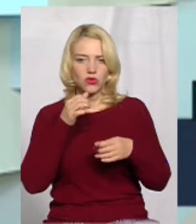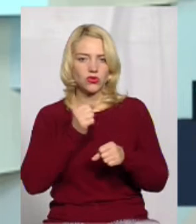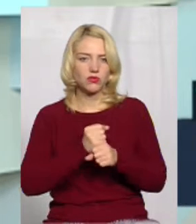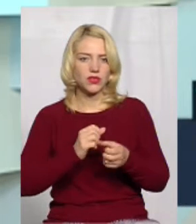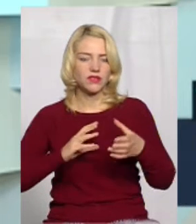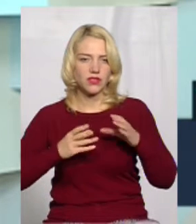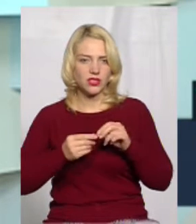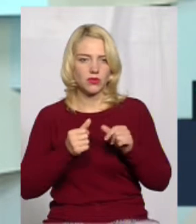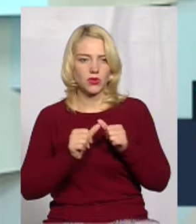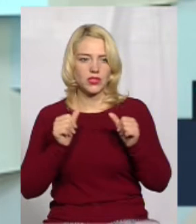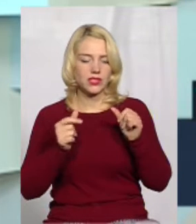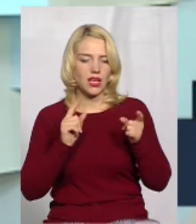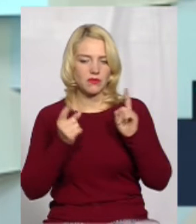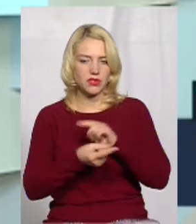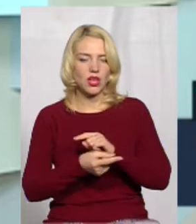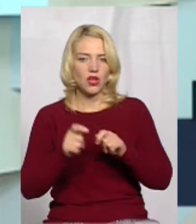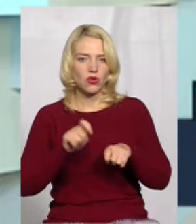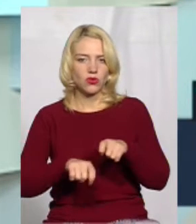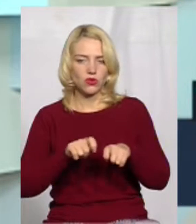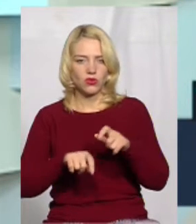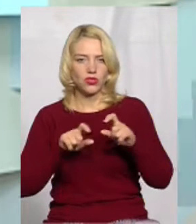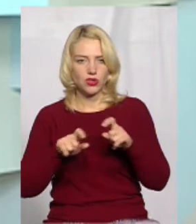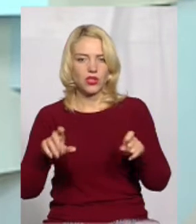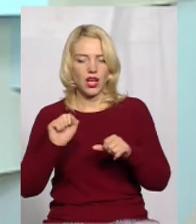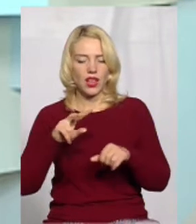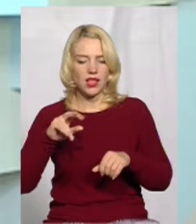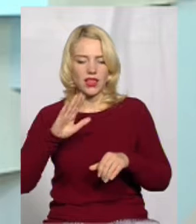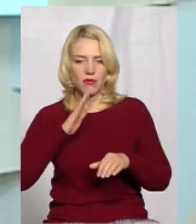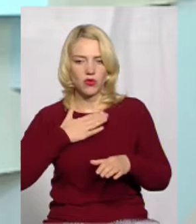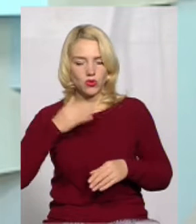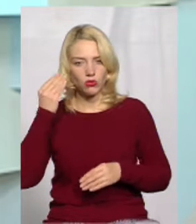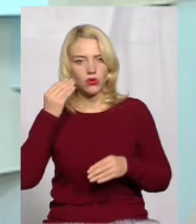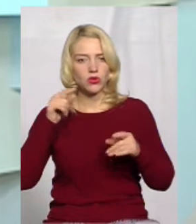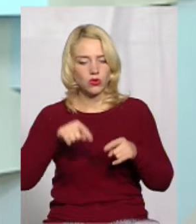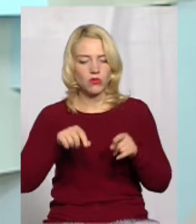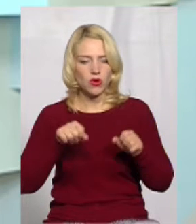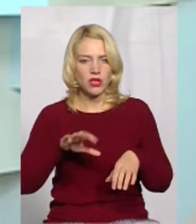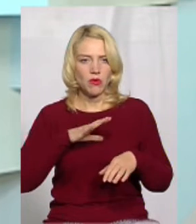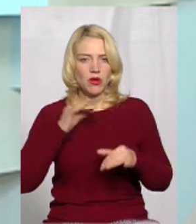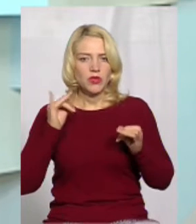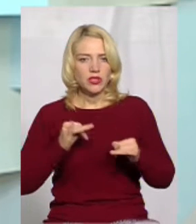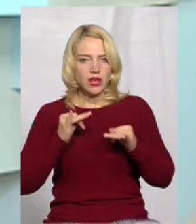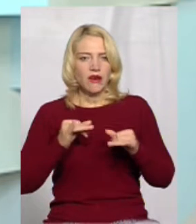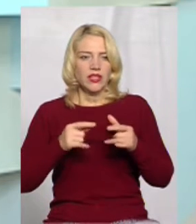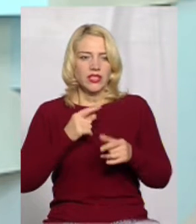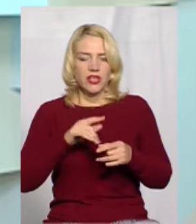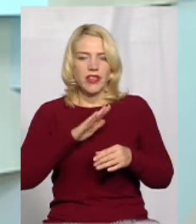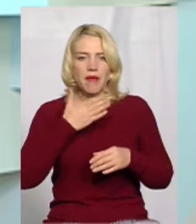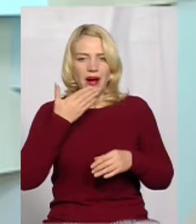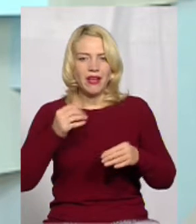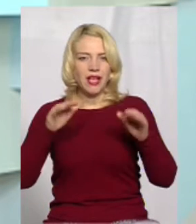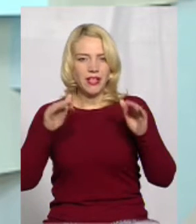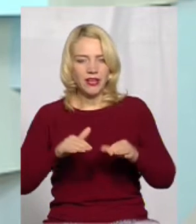замість контролюючих органів. Але, на мою думку, тут можна було поцікавитися, чи це не заниження